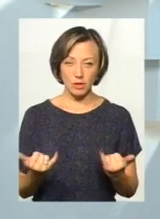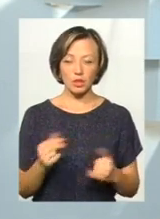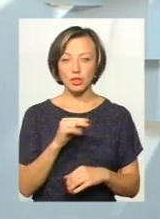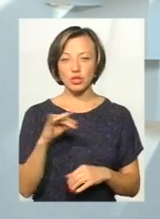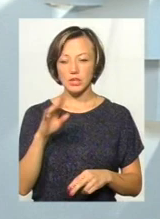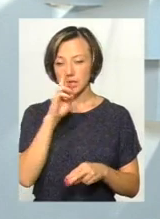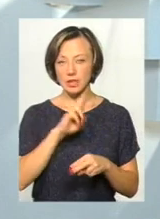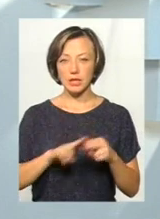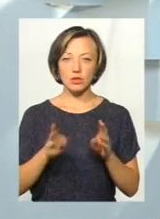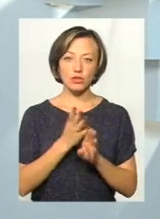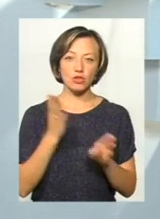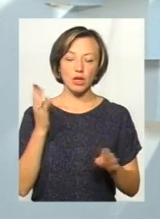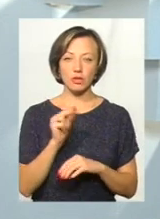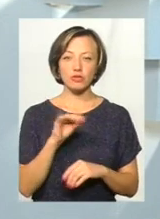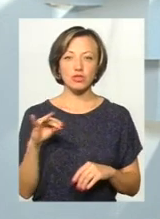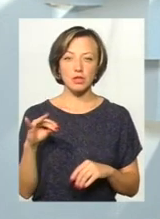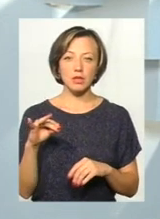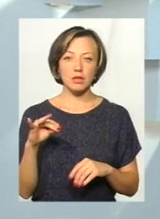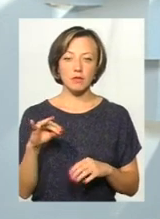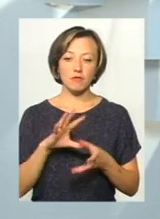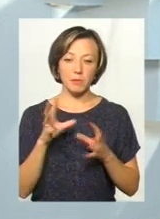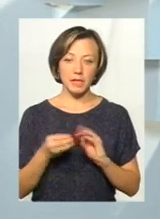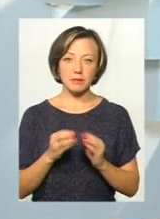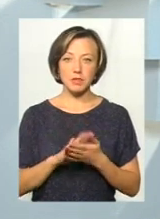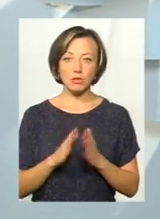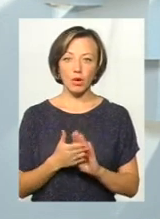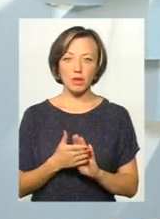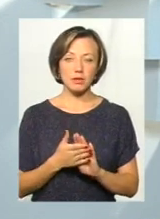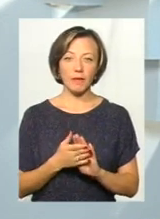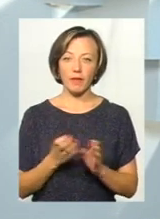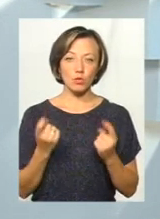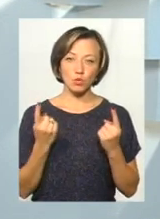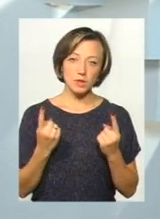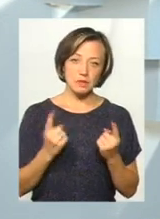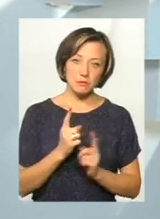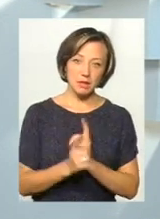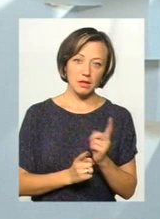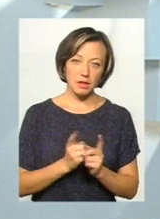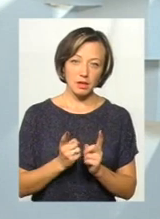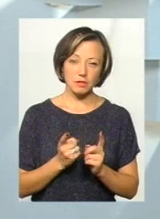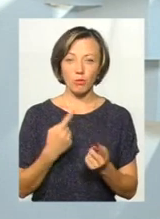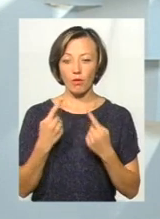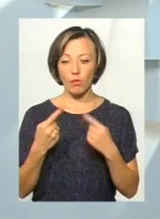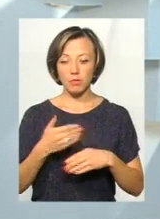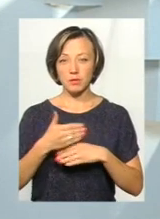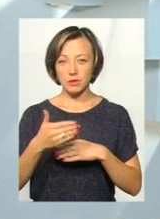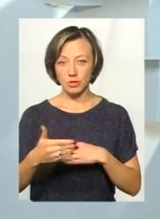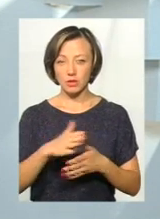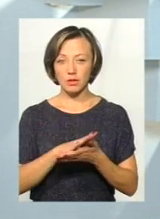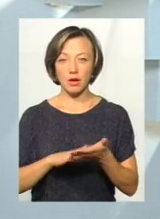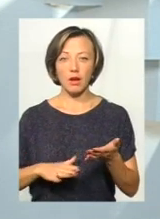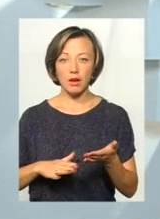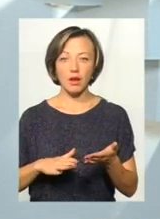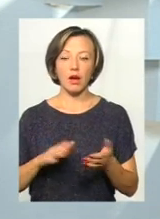Чи зникли черги, чи, в принципі, ситуація не суттєво змінилася. Відтоді поговоримо здалі в